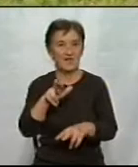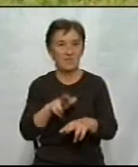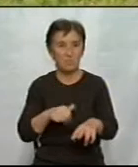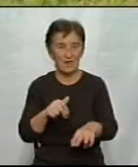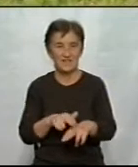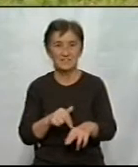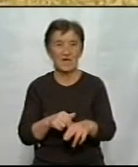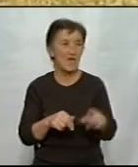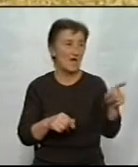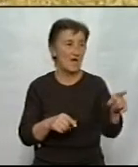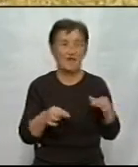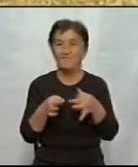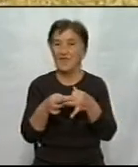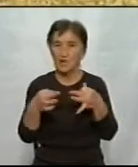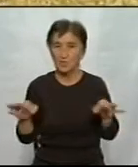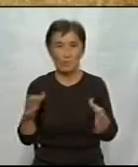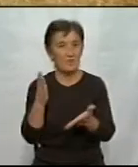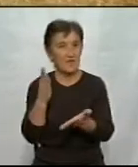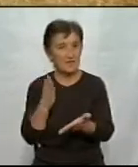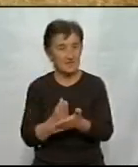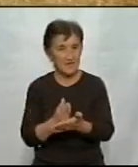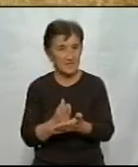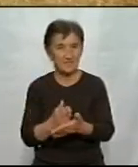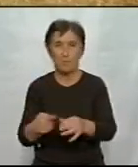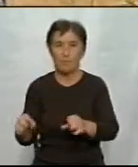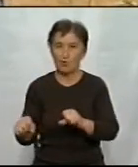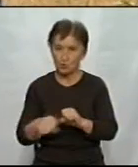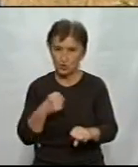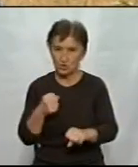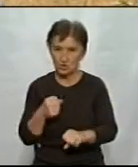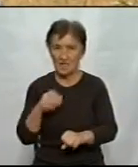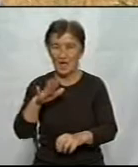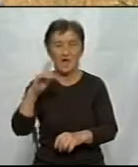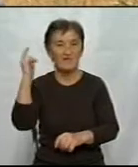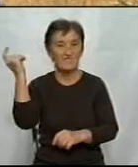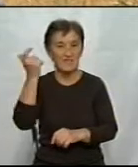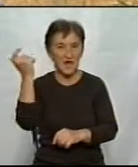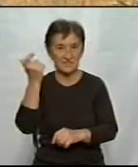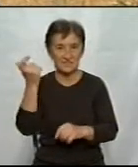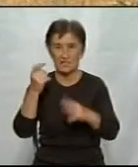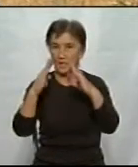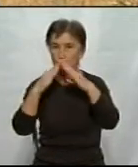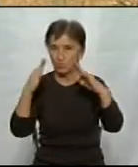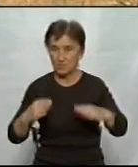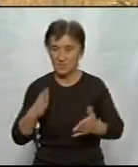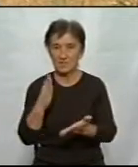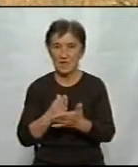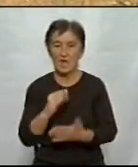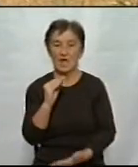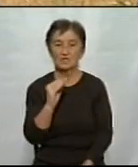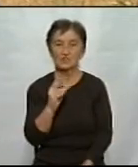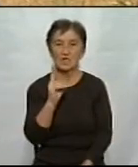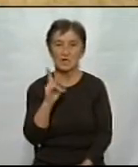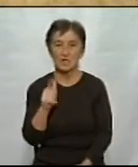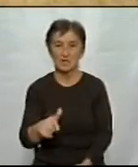Вільний доступ до недобудови є порушенням з боку власників, говорить Антон Кирилов. Власники даної будівлі є житлово-будівельник